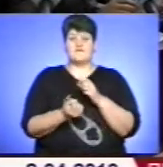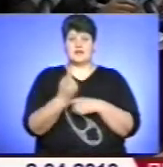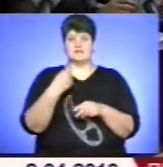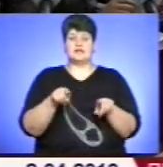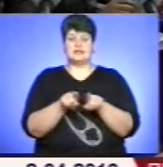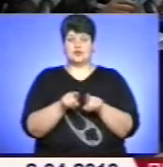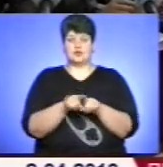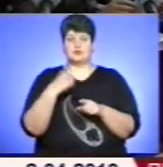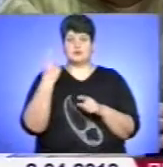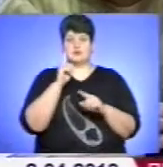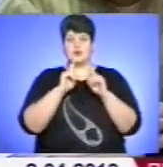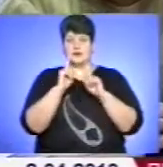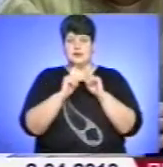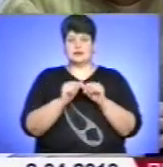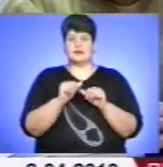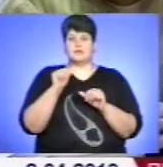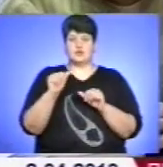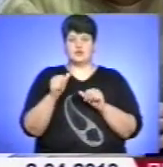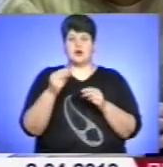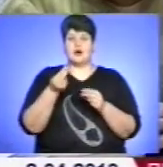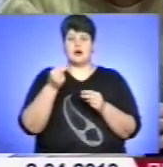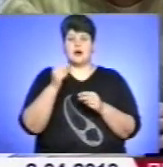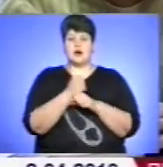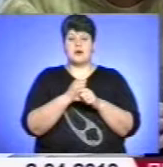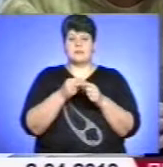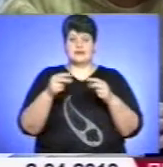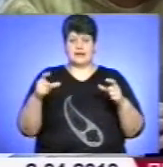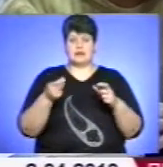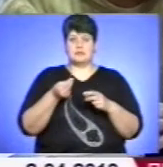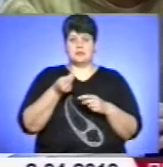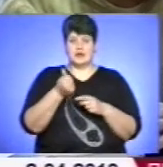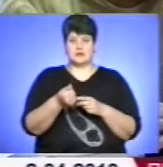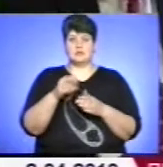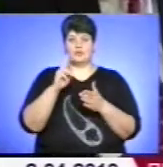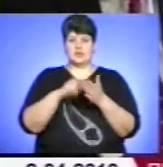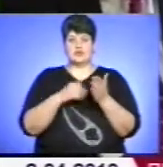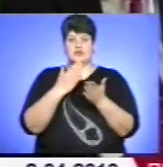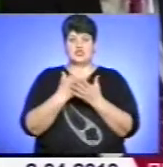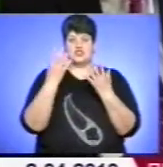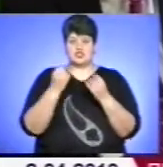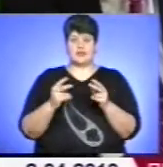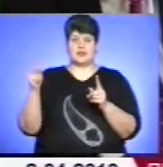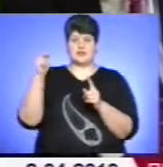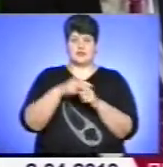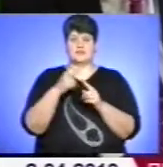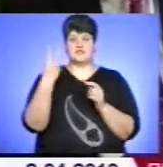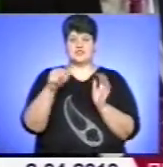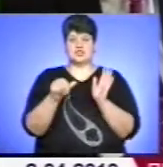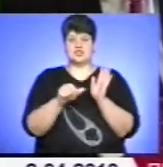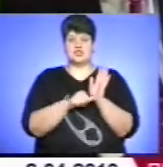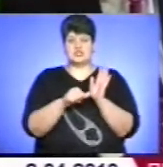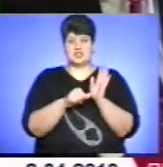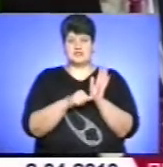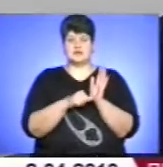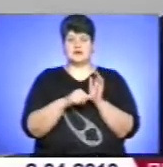працівники облради, окрім того, що аптеки сплачують податок, є ще податкове навантаження, тож із 26 комунальних аптек сім